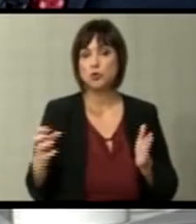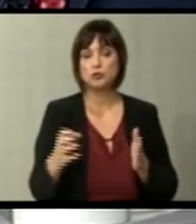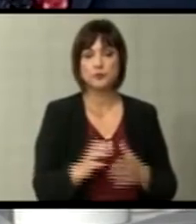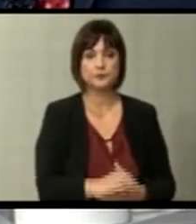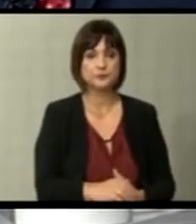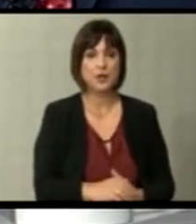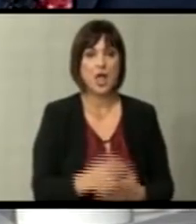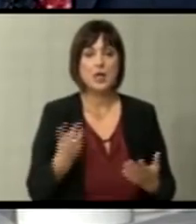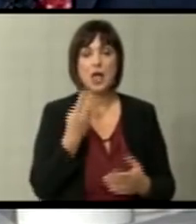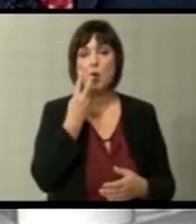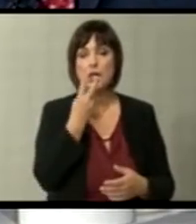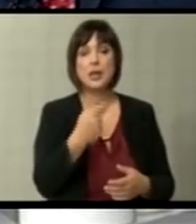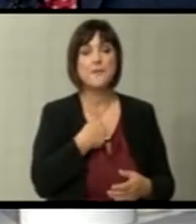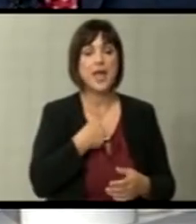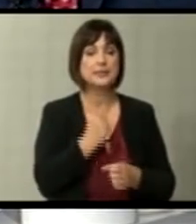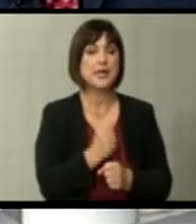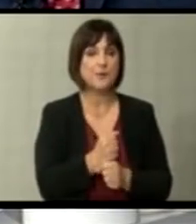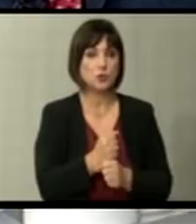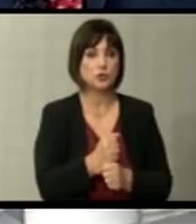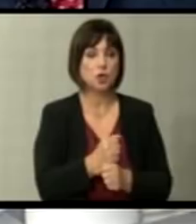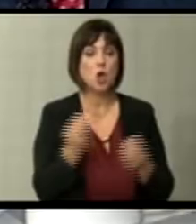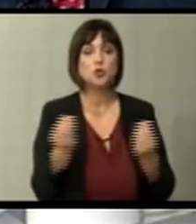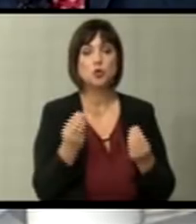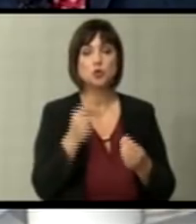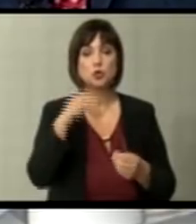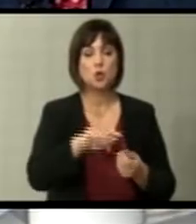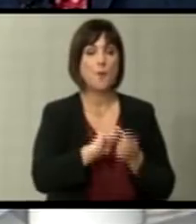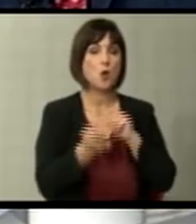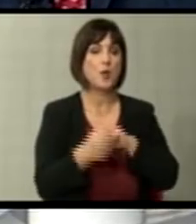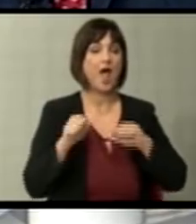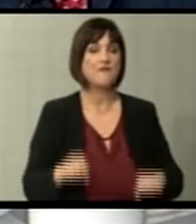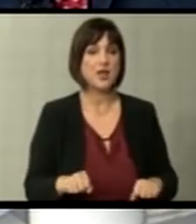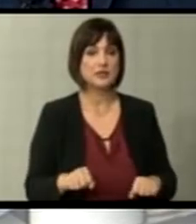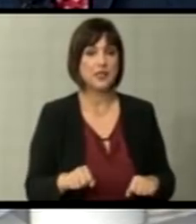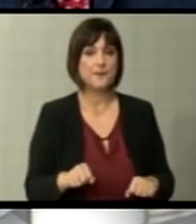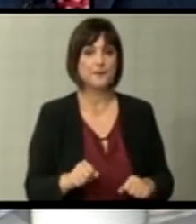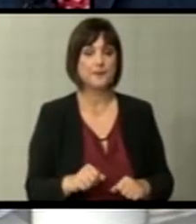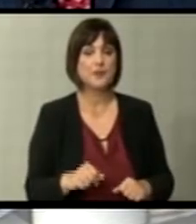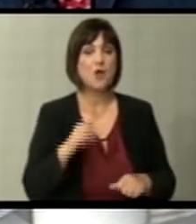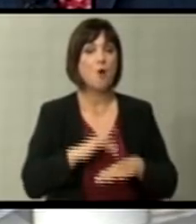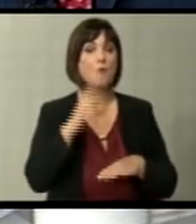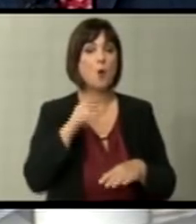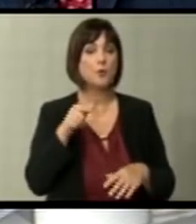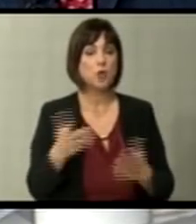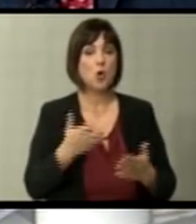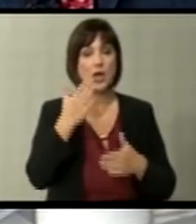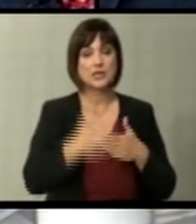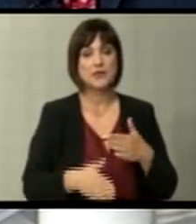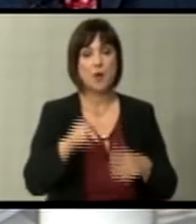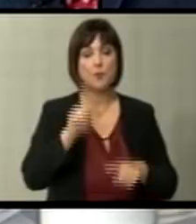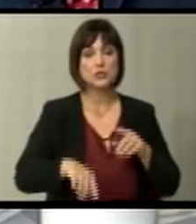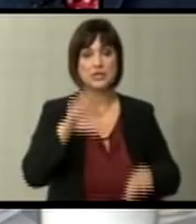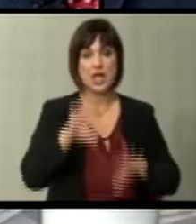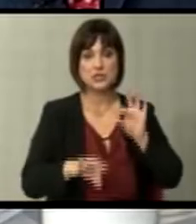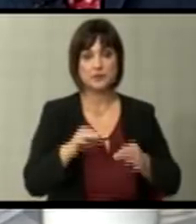како ги гледаме и зашто дојде до промена на властта во моментот кога заврши последните